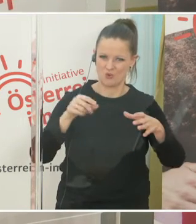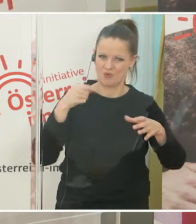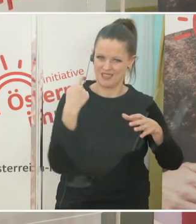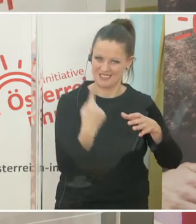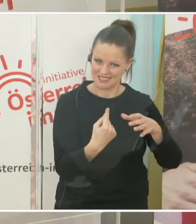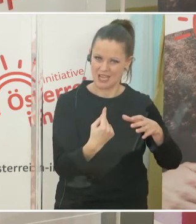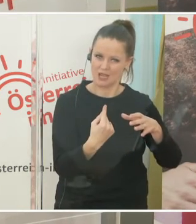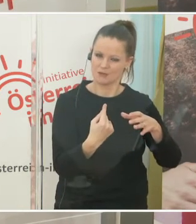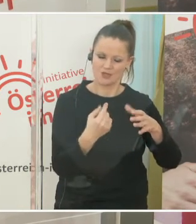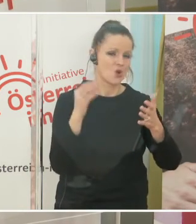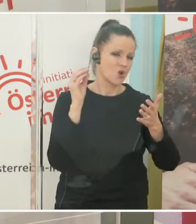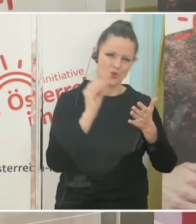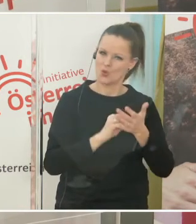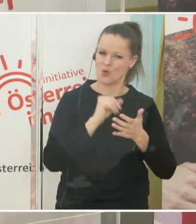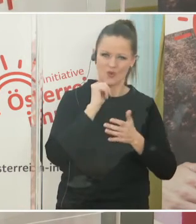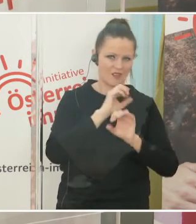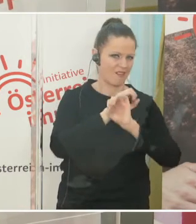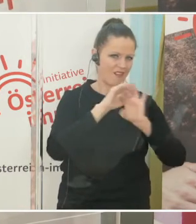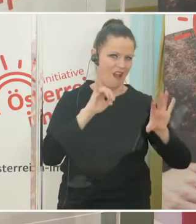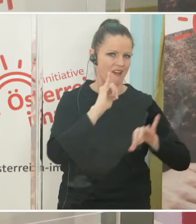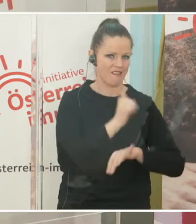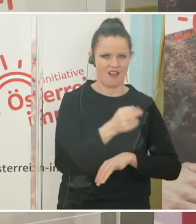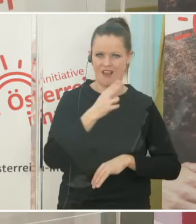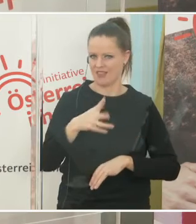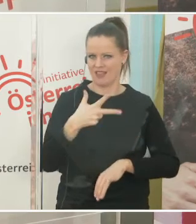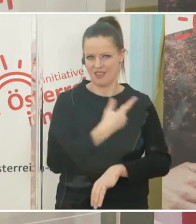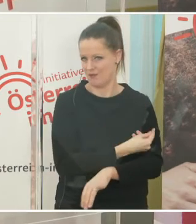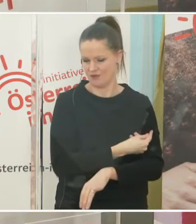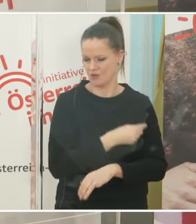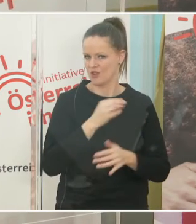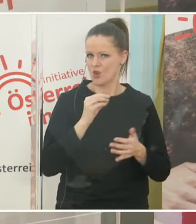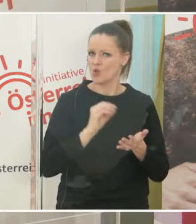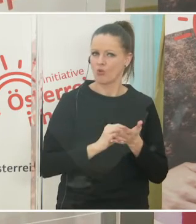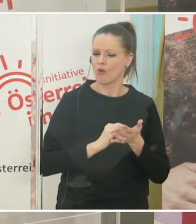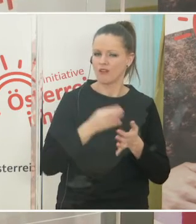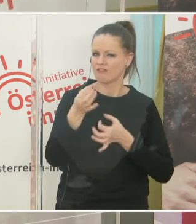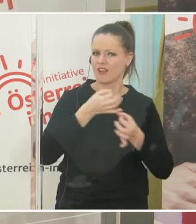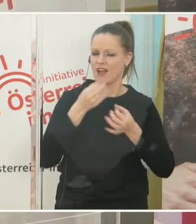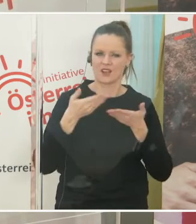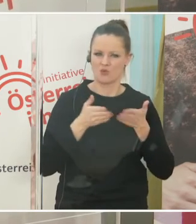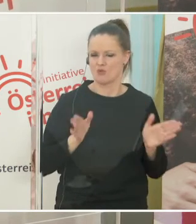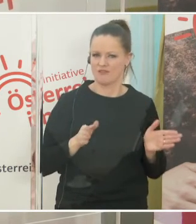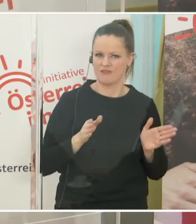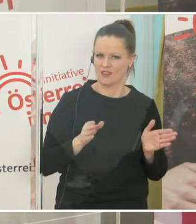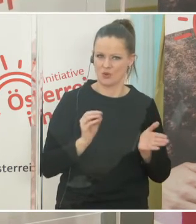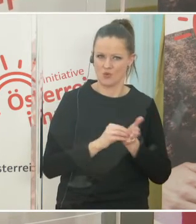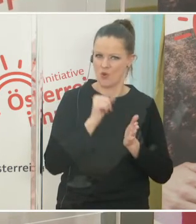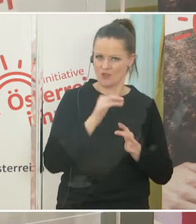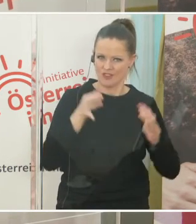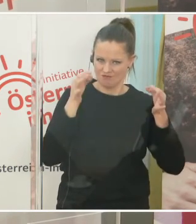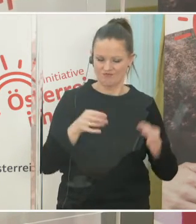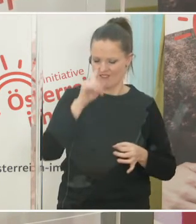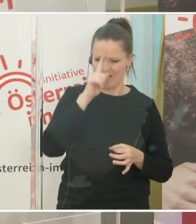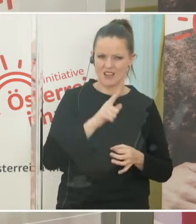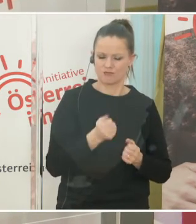Entscheidung noch nicht getroffen hat, für die noch viele Fragen offen geblieben sind und wir wissen, dass das sehr viele